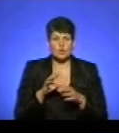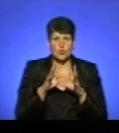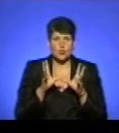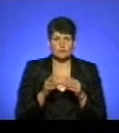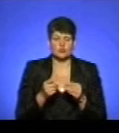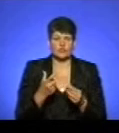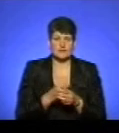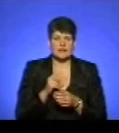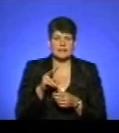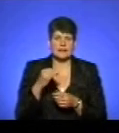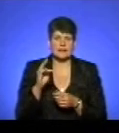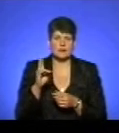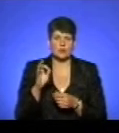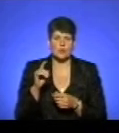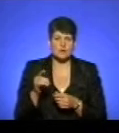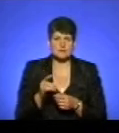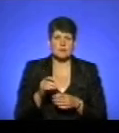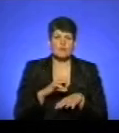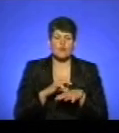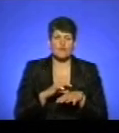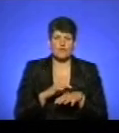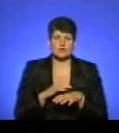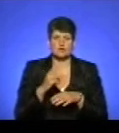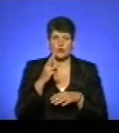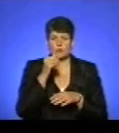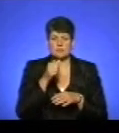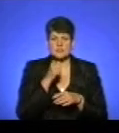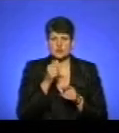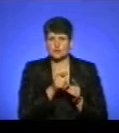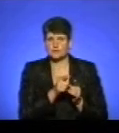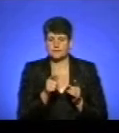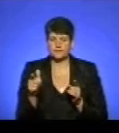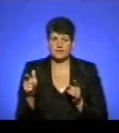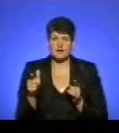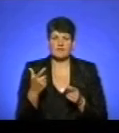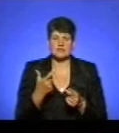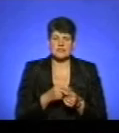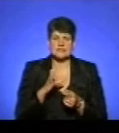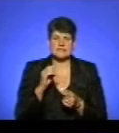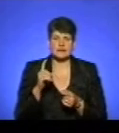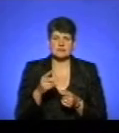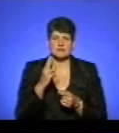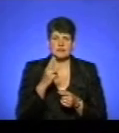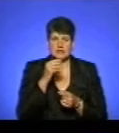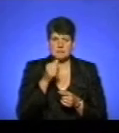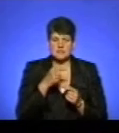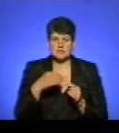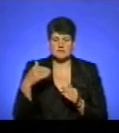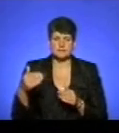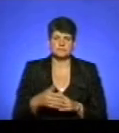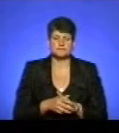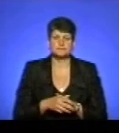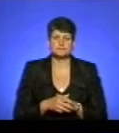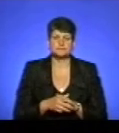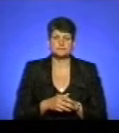вакцину, там, лейкоз і цього, проводиться з трохмісячного віку, а вакцинація від сказу – три місяці. Тобто,